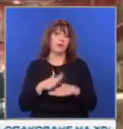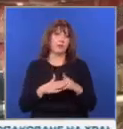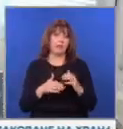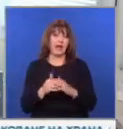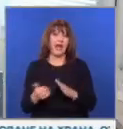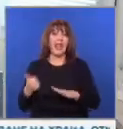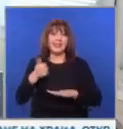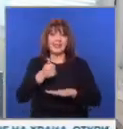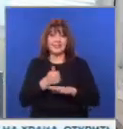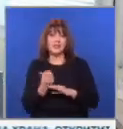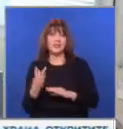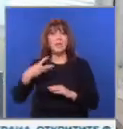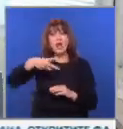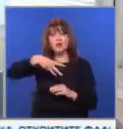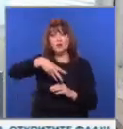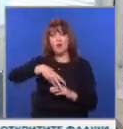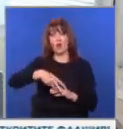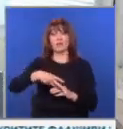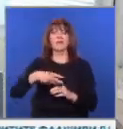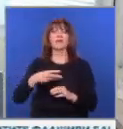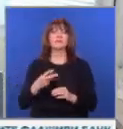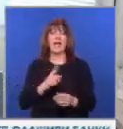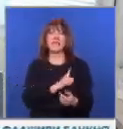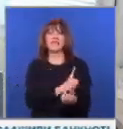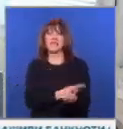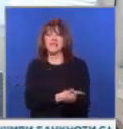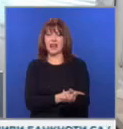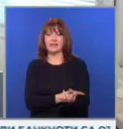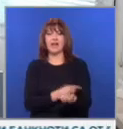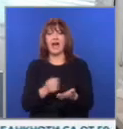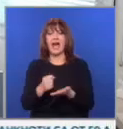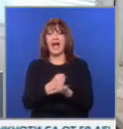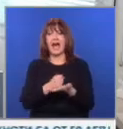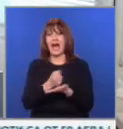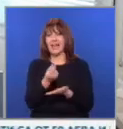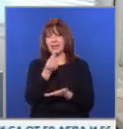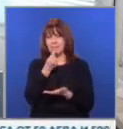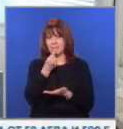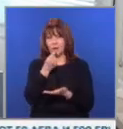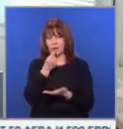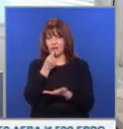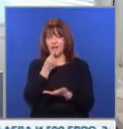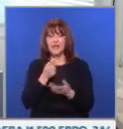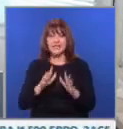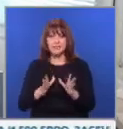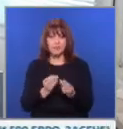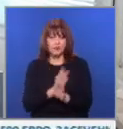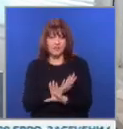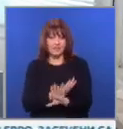Назначихме тройна, много агресивна спряма от този причинител, антибиотична комбинация, която започна